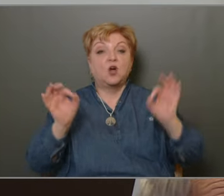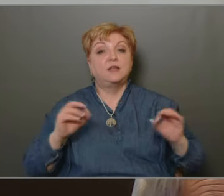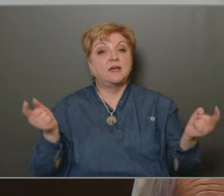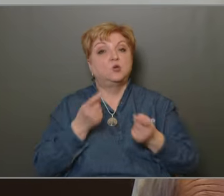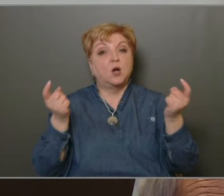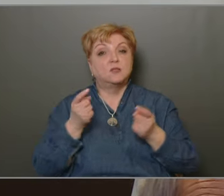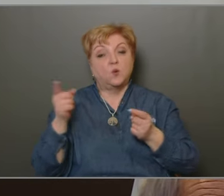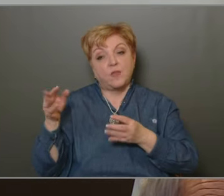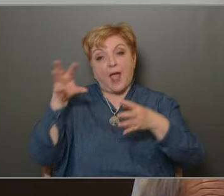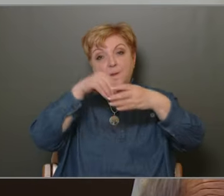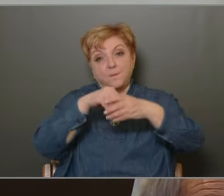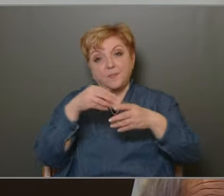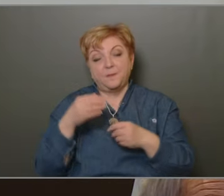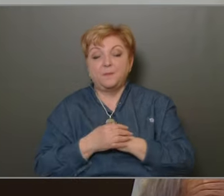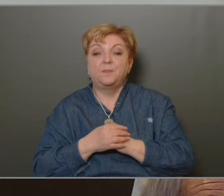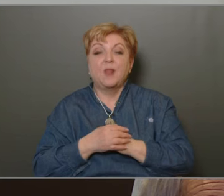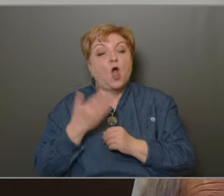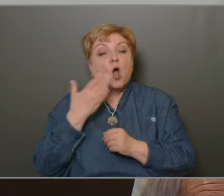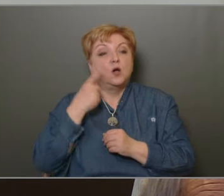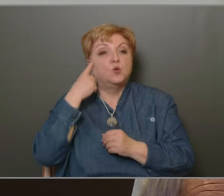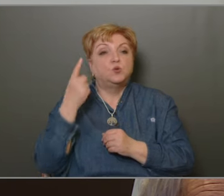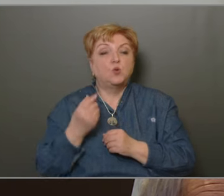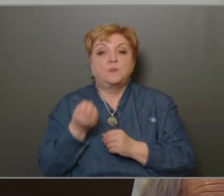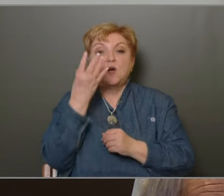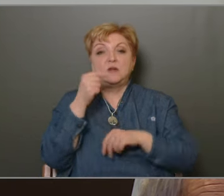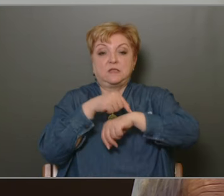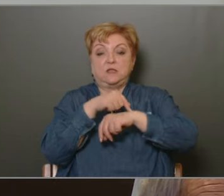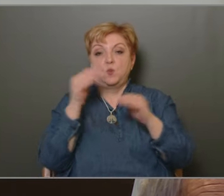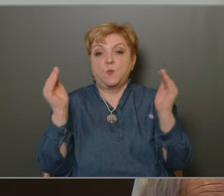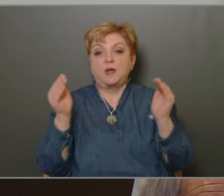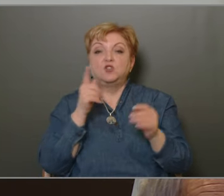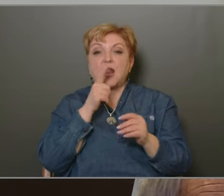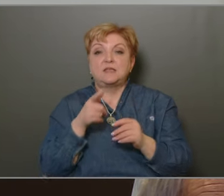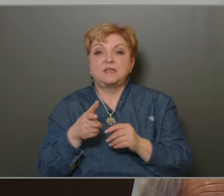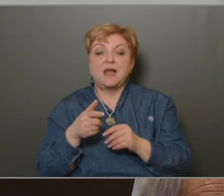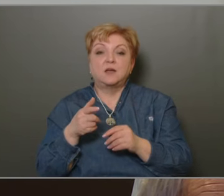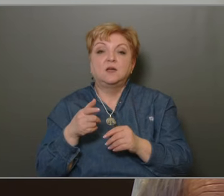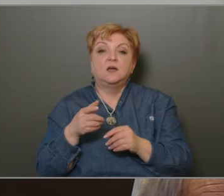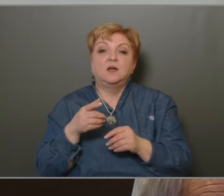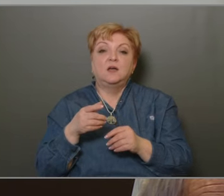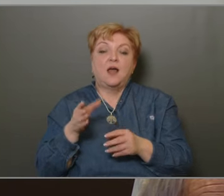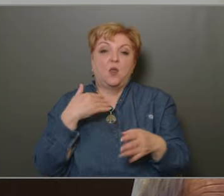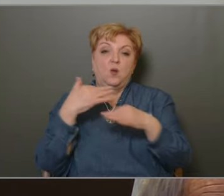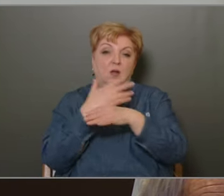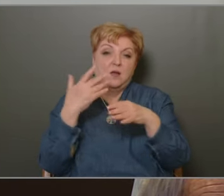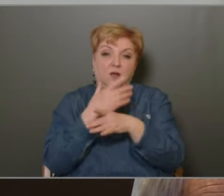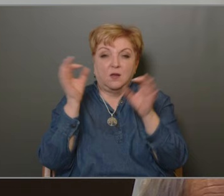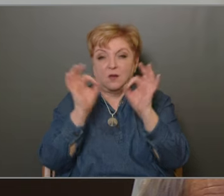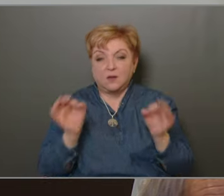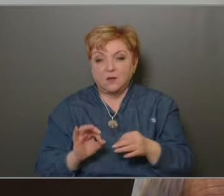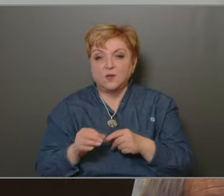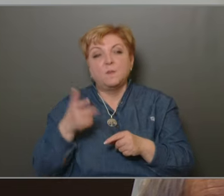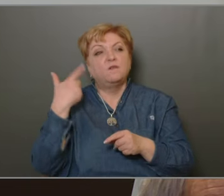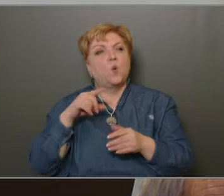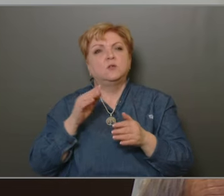elindultak, és hogyha jól tudom, akkor a tavaszi időszakban is lesz ilyen összehangolt takarítás, ami volt a